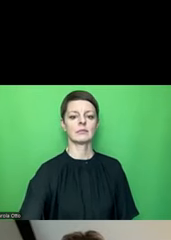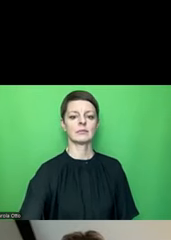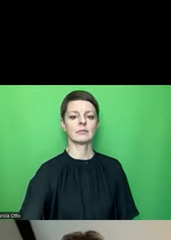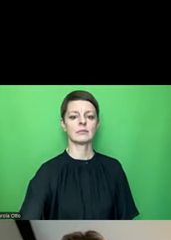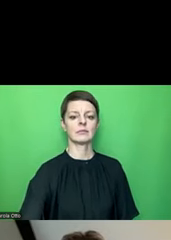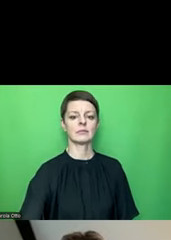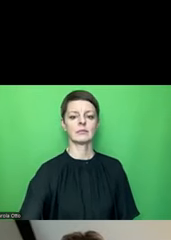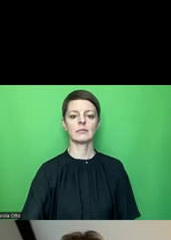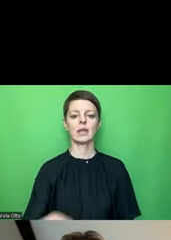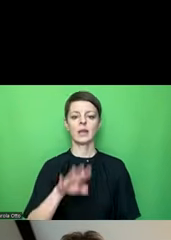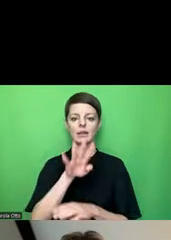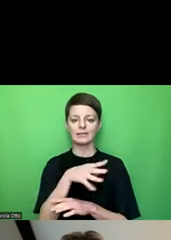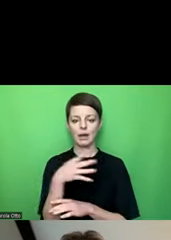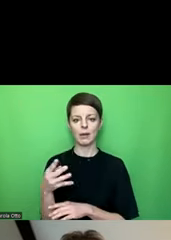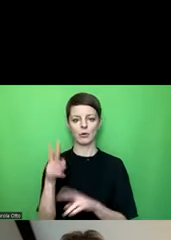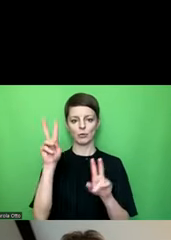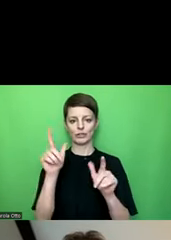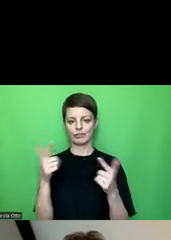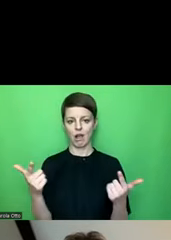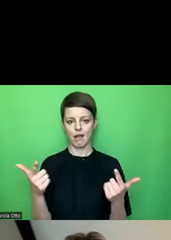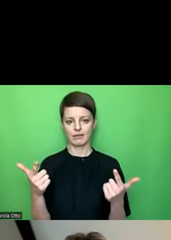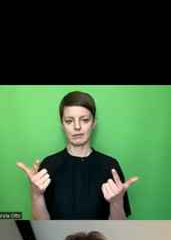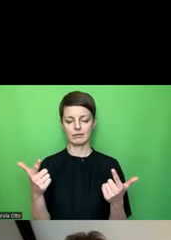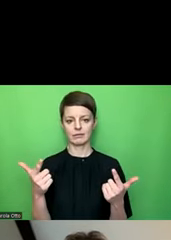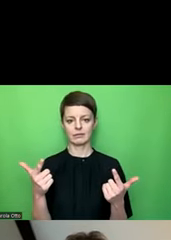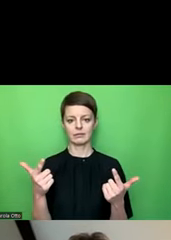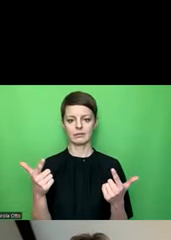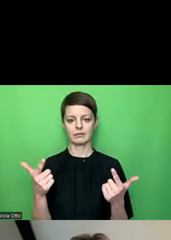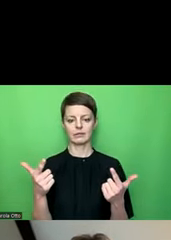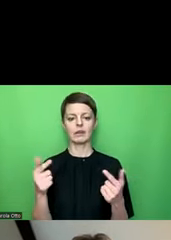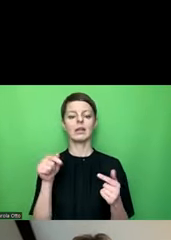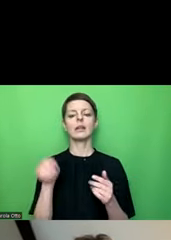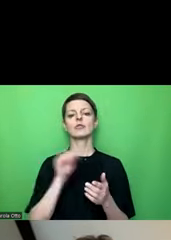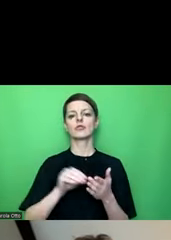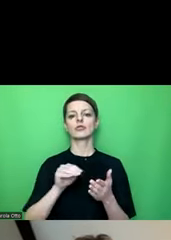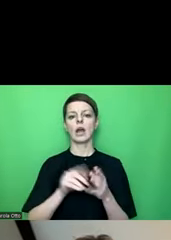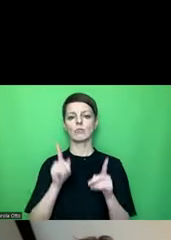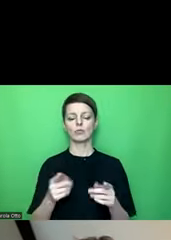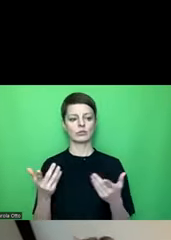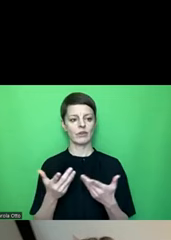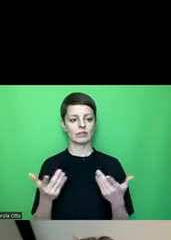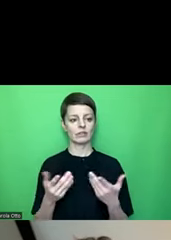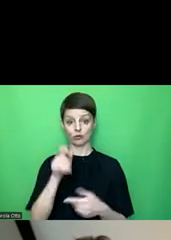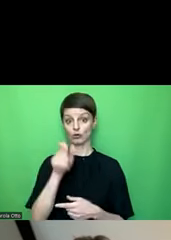Tabelle hat keine Überschriften, wird nochmal was eingefügt, dann müsste ich hier hinschreiben bei Spalte 1